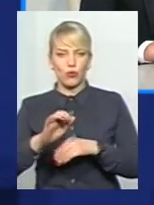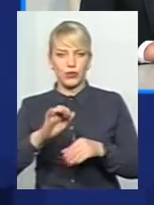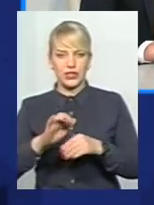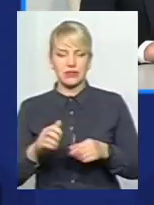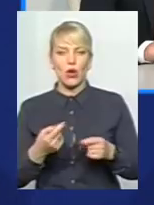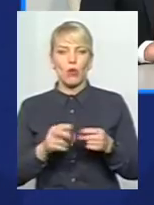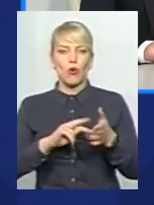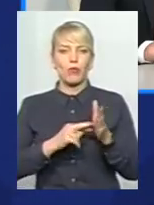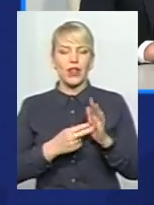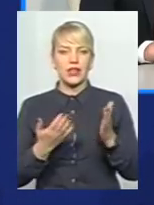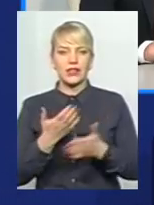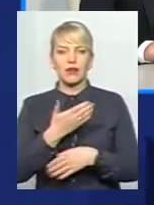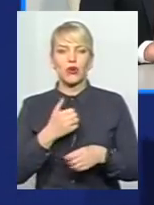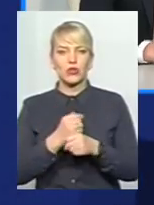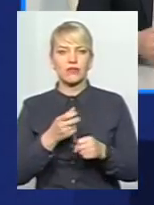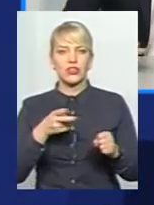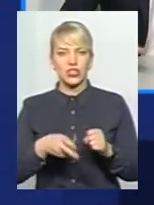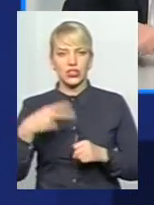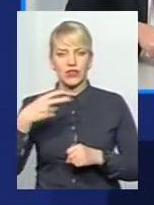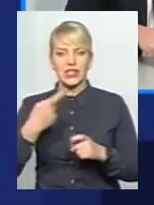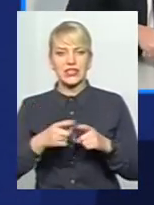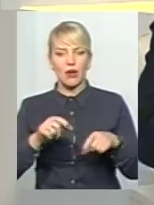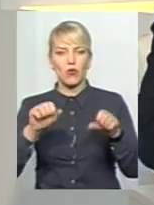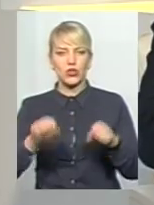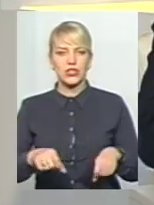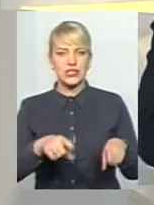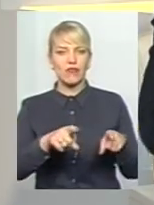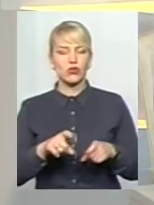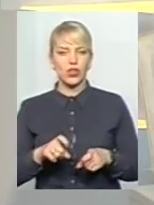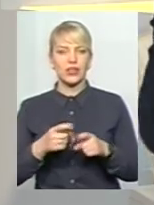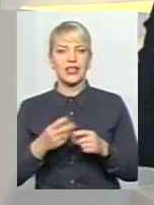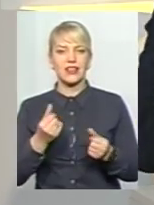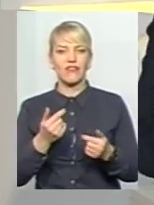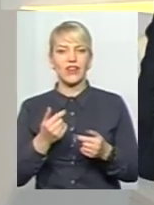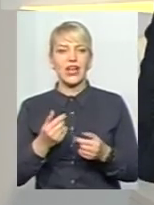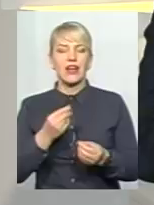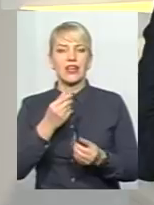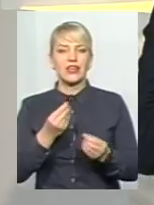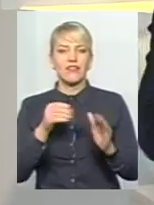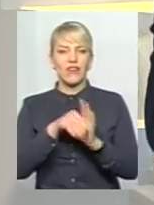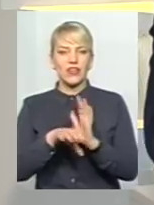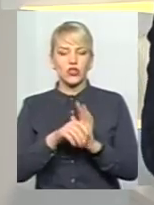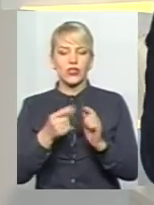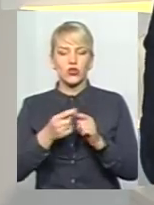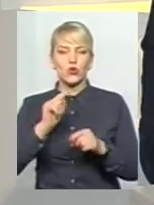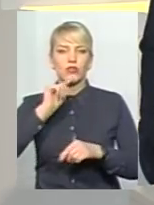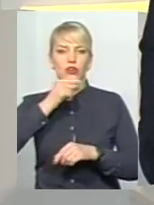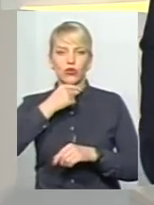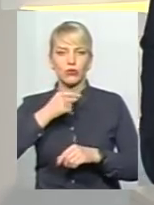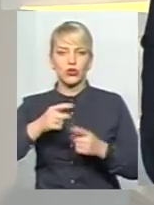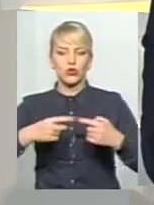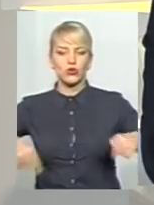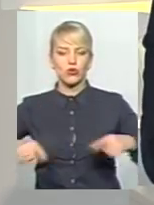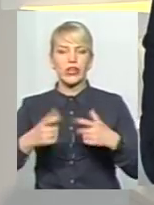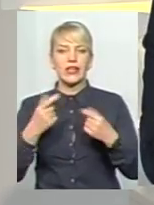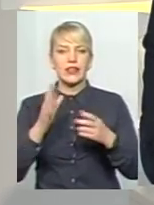розробили, фактично 2020, це вже можливість залучати інвестора на оцю економічну зону, де будуть усі комунікації